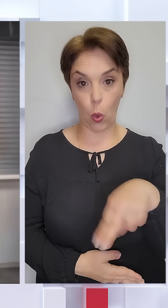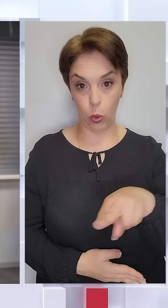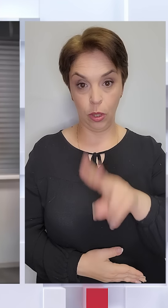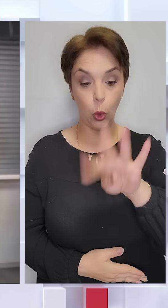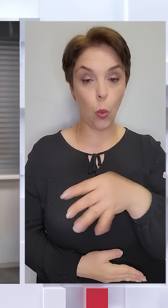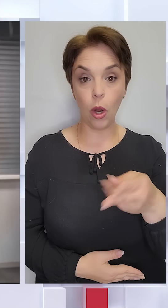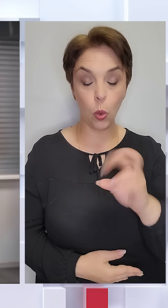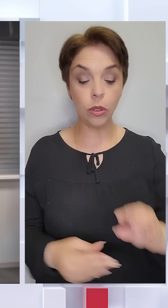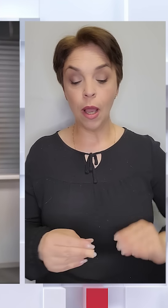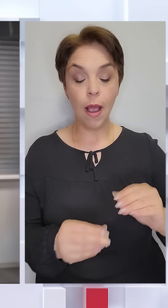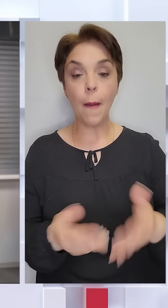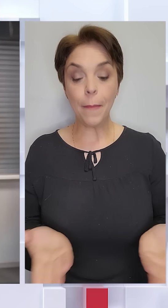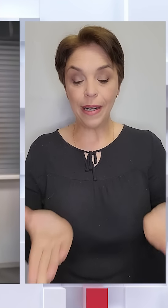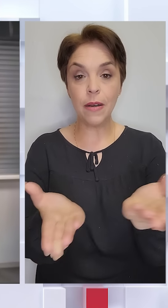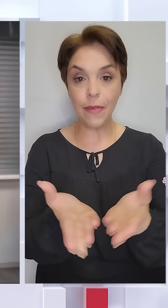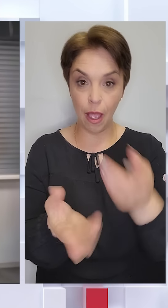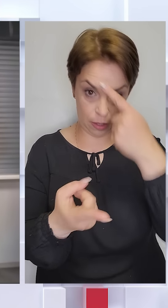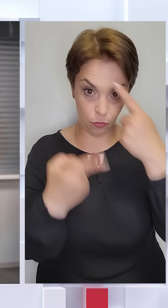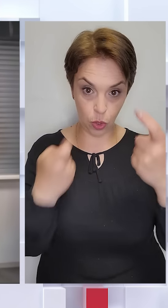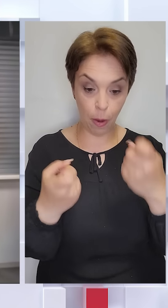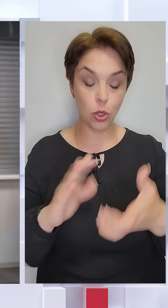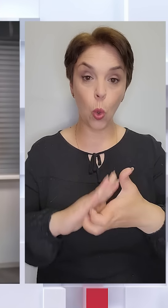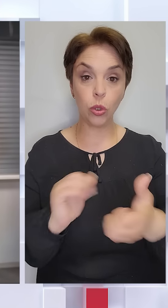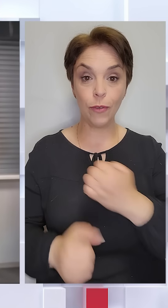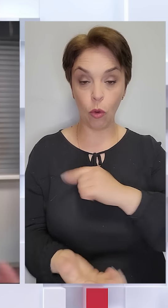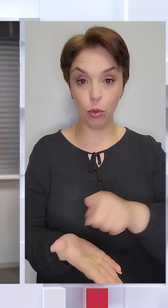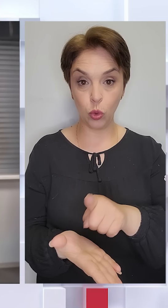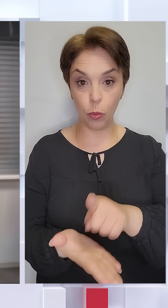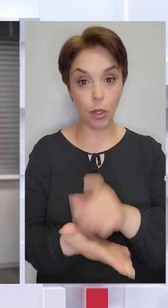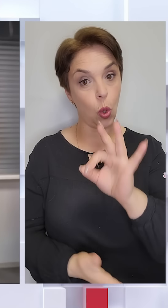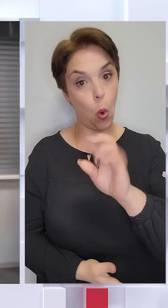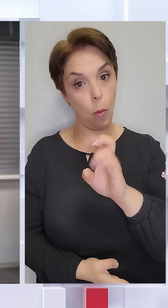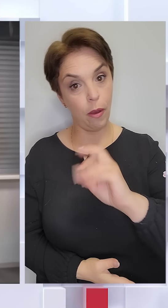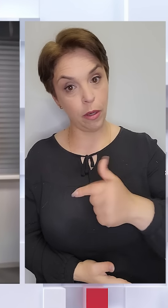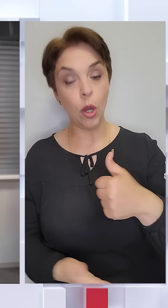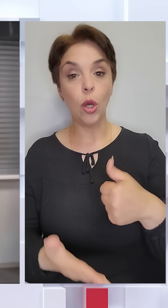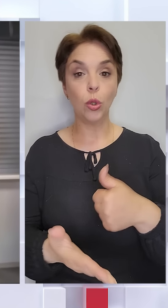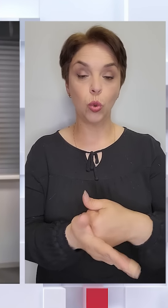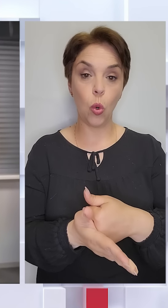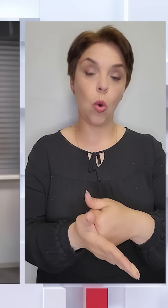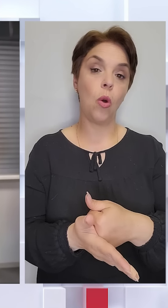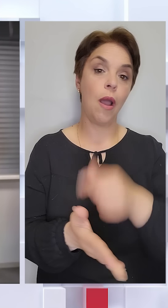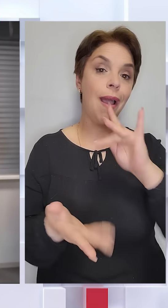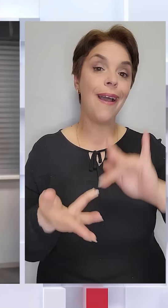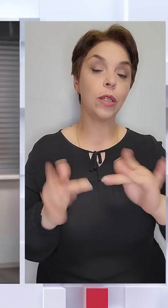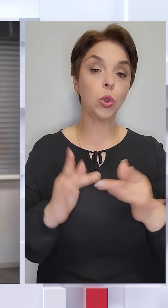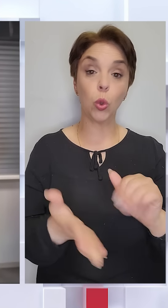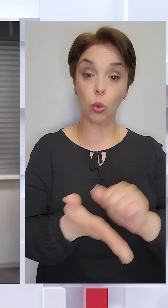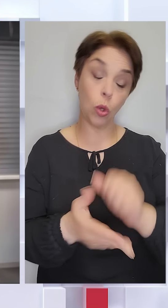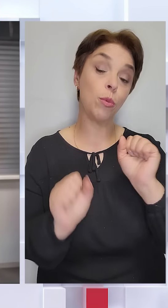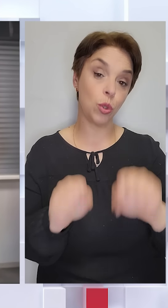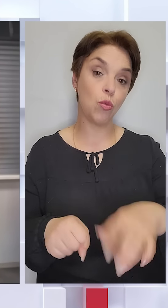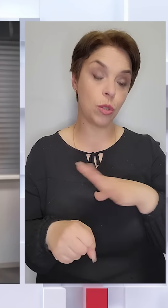прирівняє інформацію, яку отримує військово-зобов'язаний з оберігу до електронного військово-блікового документу. Його можна буде